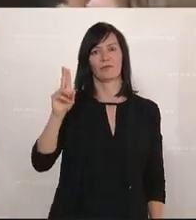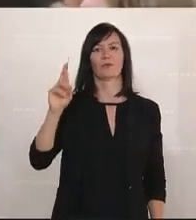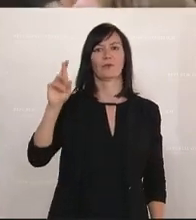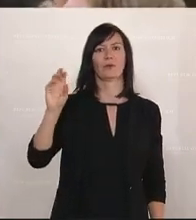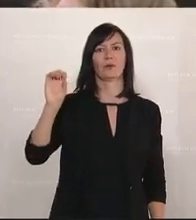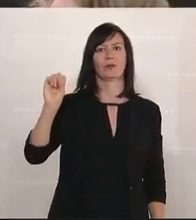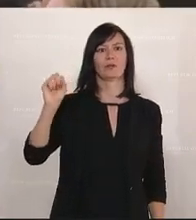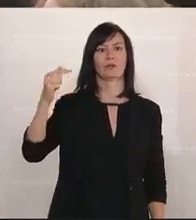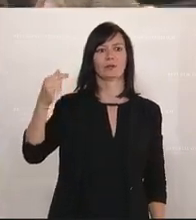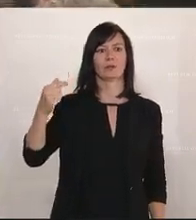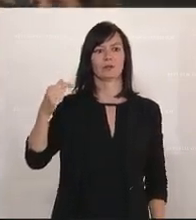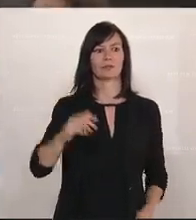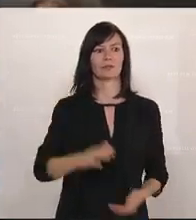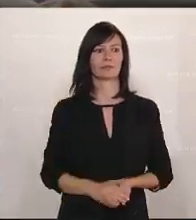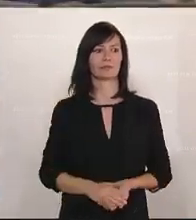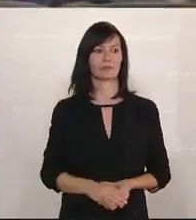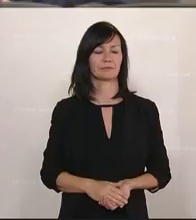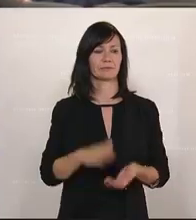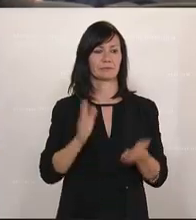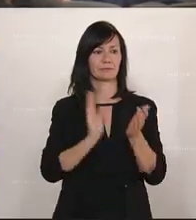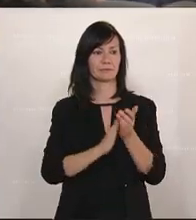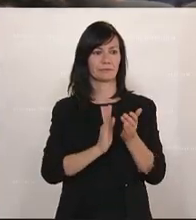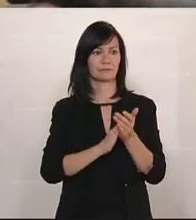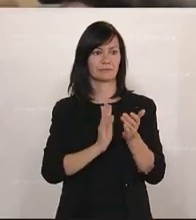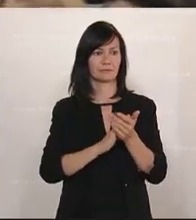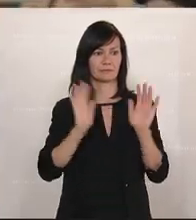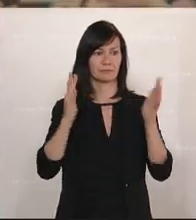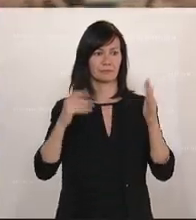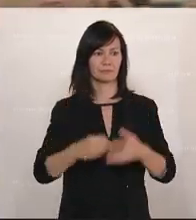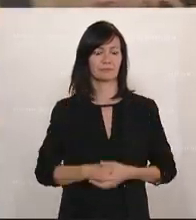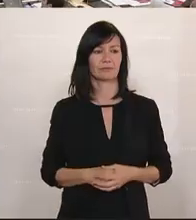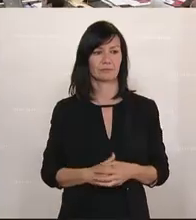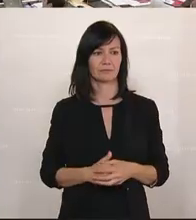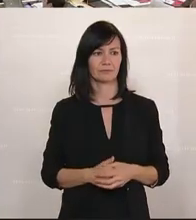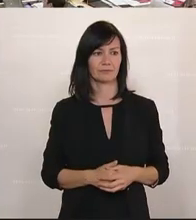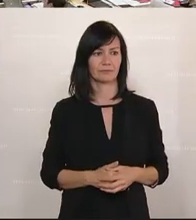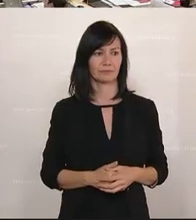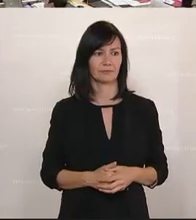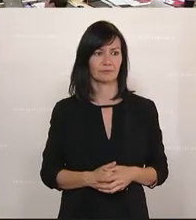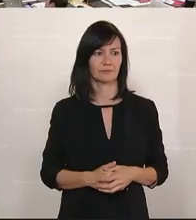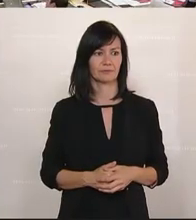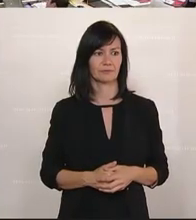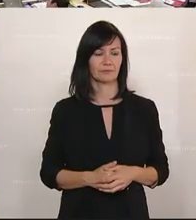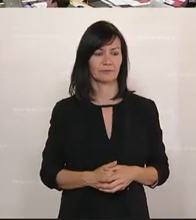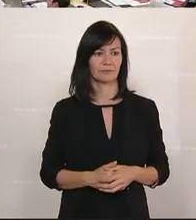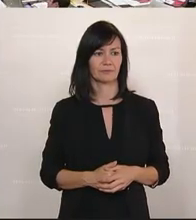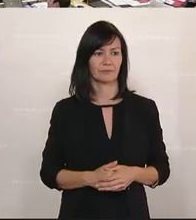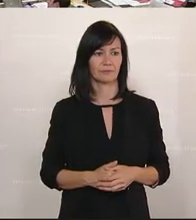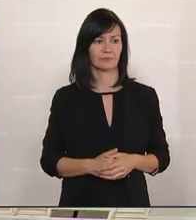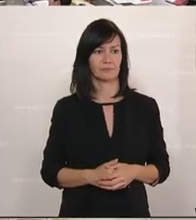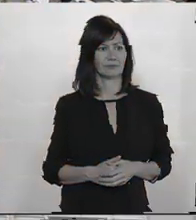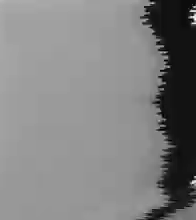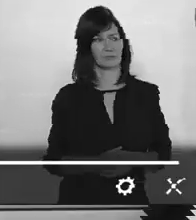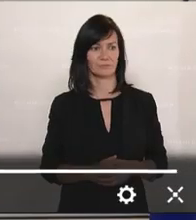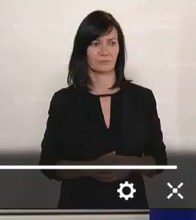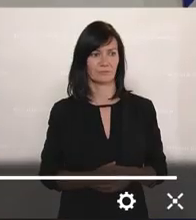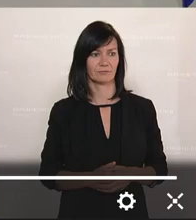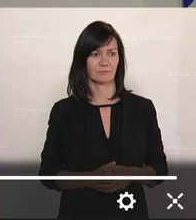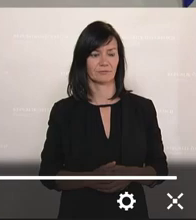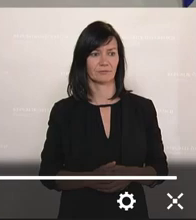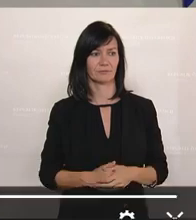Plakholm sieht auch die Opposition in der Verantwortung dafür, dass das Vertrauen der Bevölkerung in die Politik nachlässt.